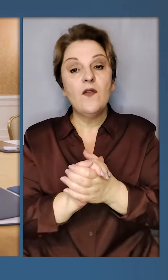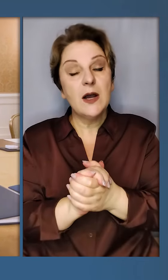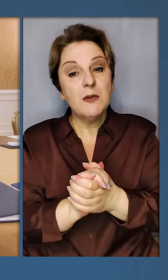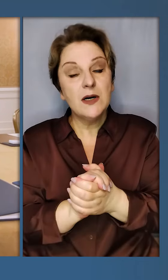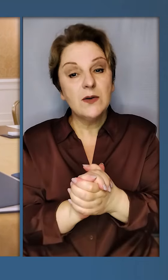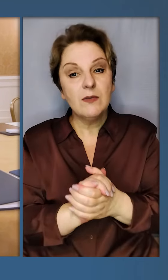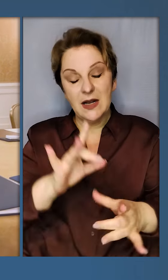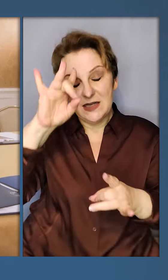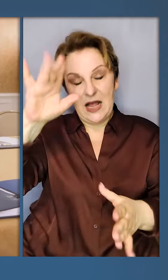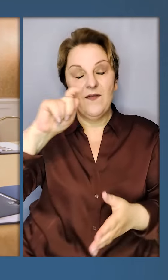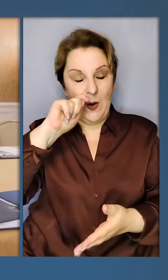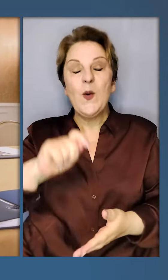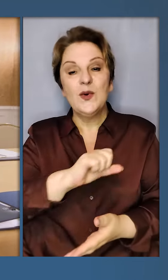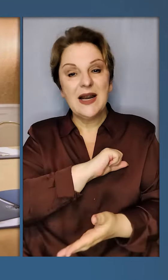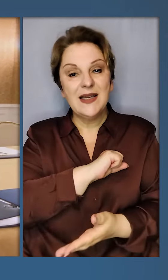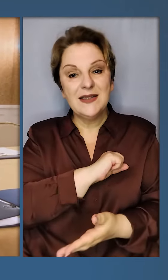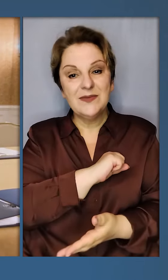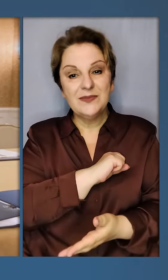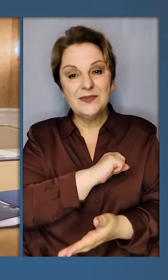справедливого миру. Слава Україні!